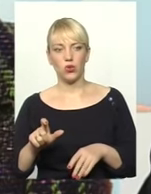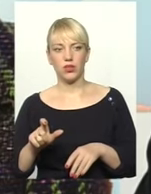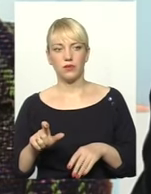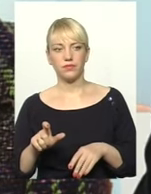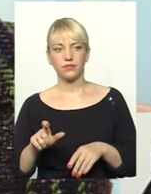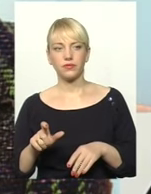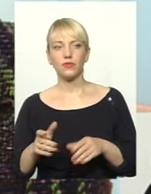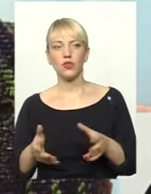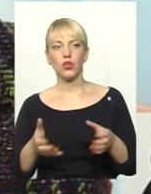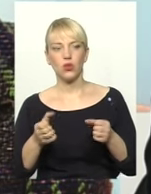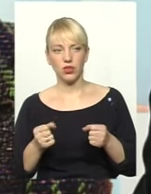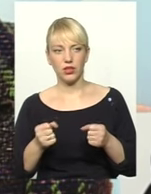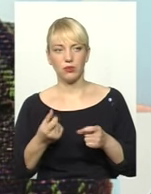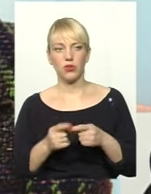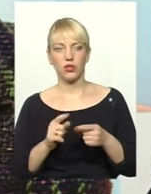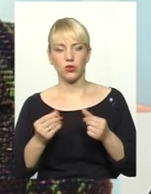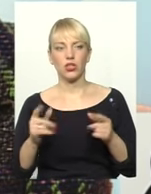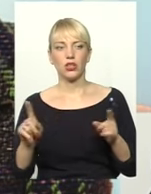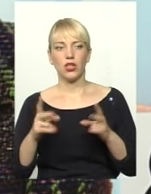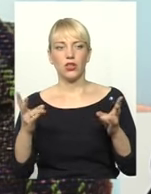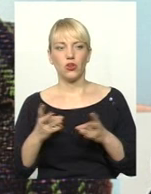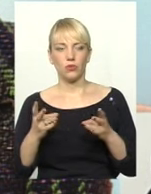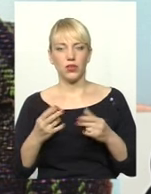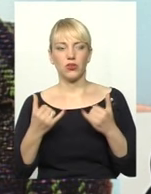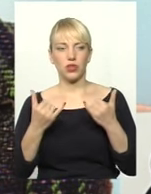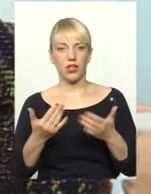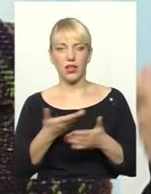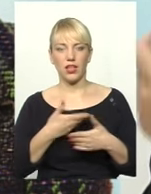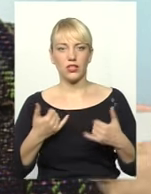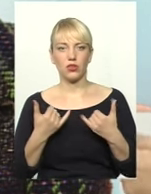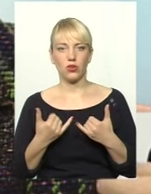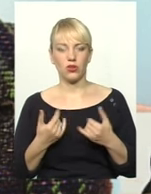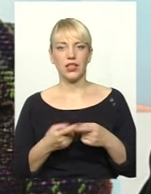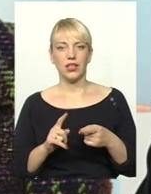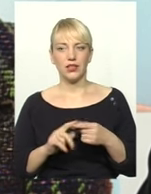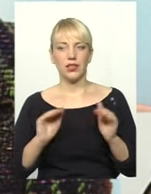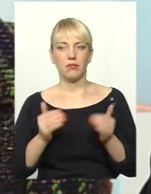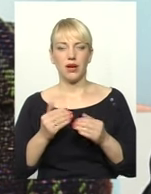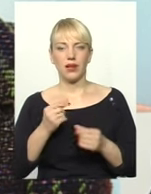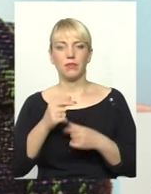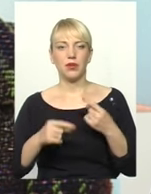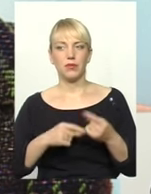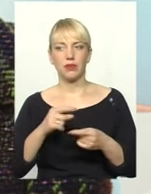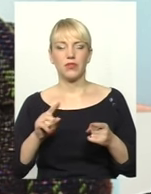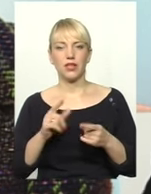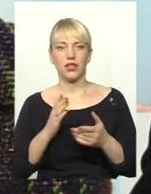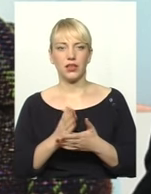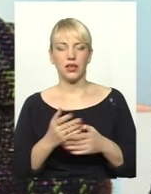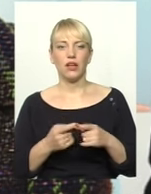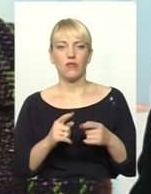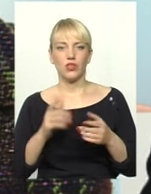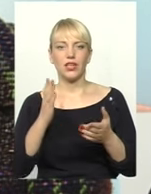Люди отримали зарплатню, то, що дуже необхідно для нас сьогодні. І ті малі підприємці, і малі підприємства, вони стали